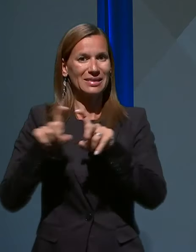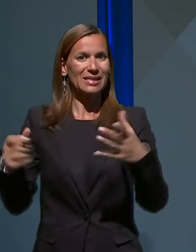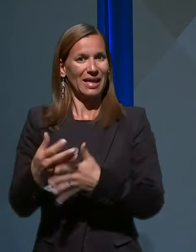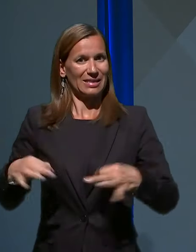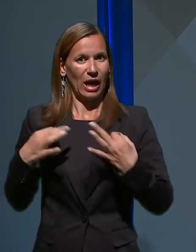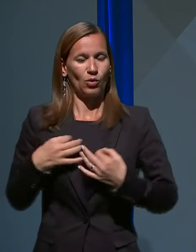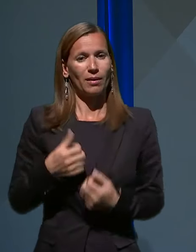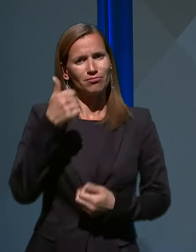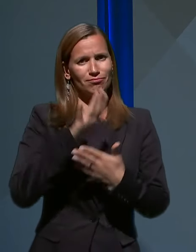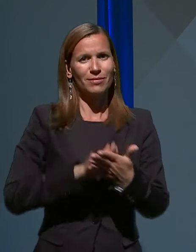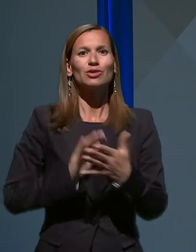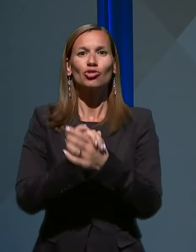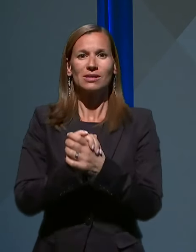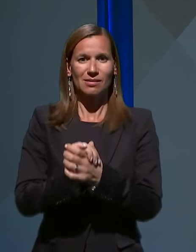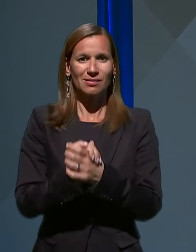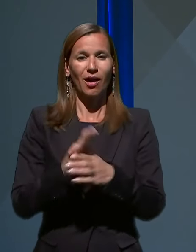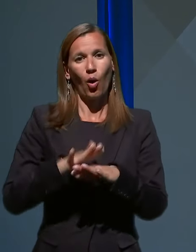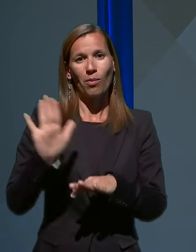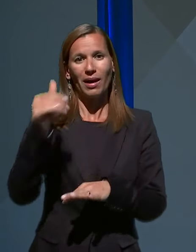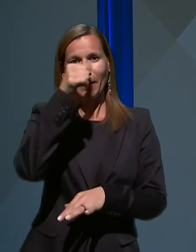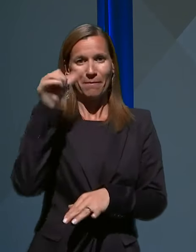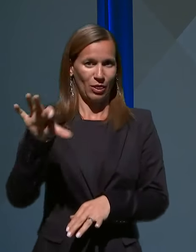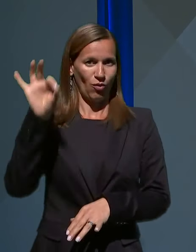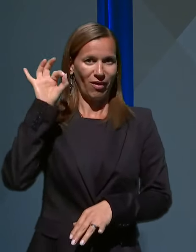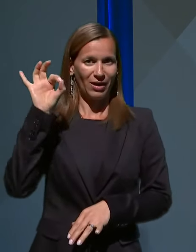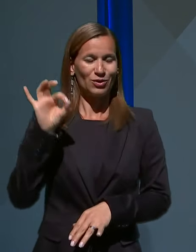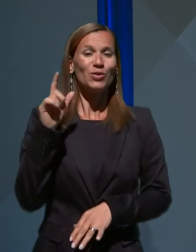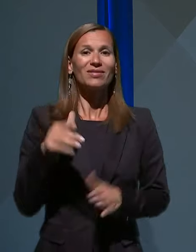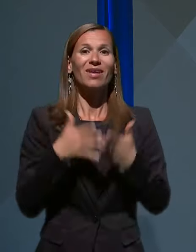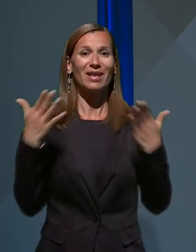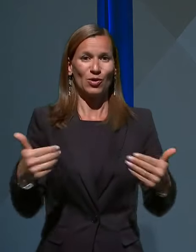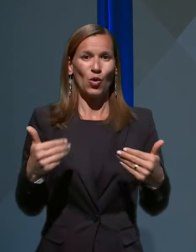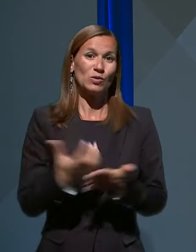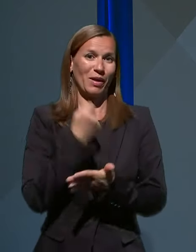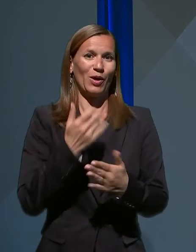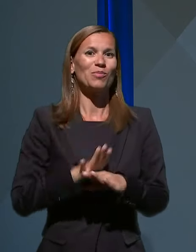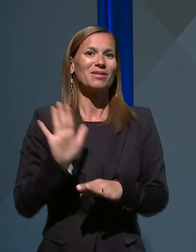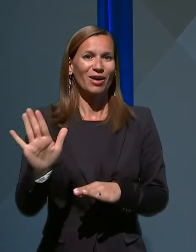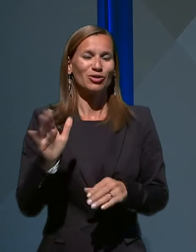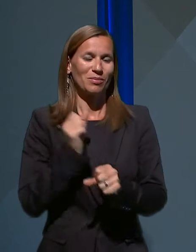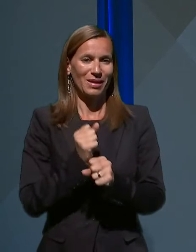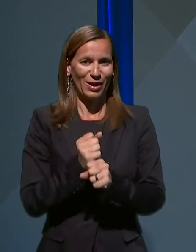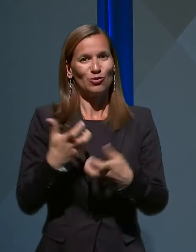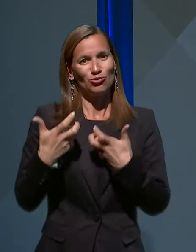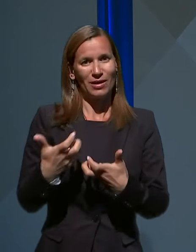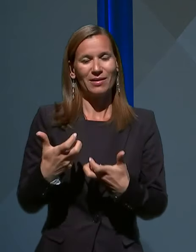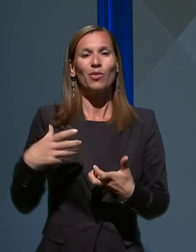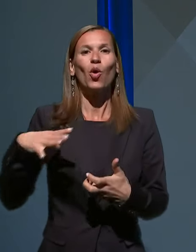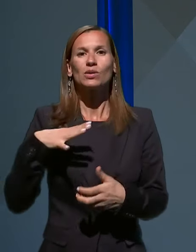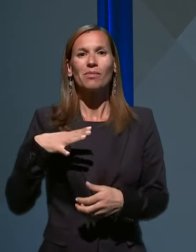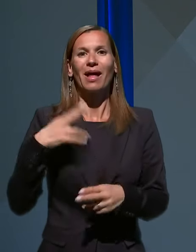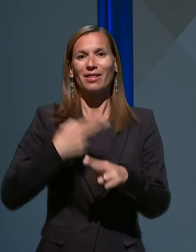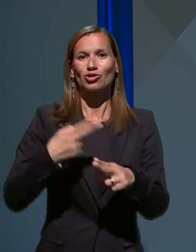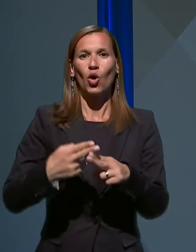čestitke ob imenovanju in veliko uspehov pri vašem delu vam želim, gospa državna sekretarka.